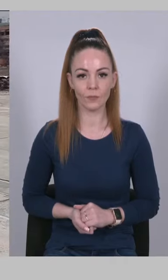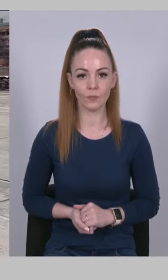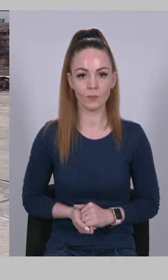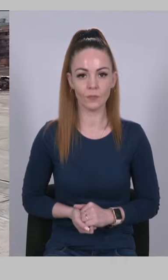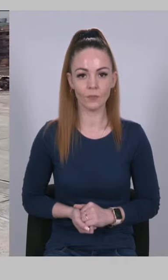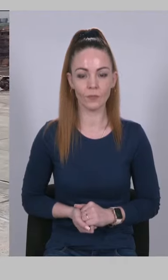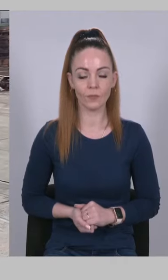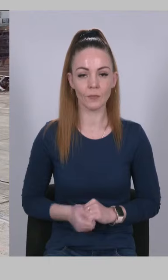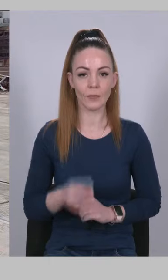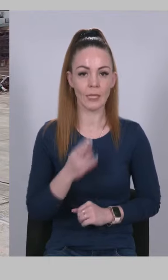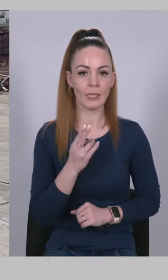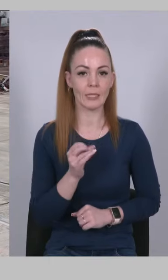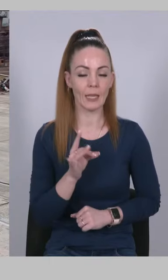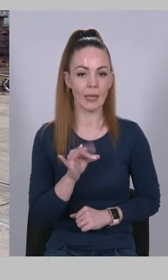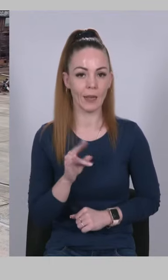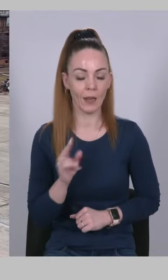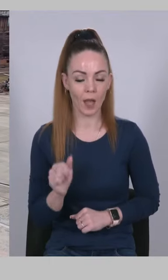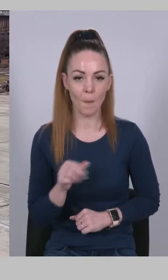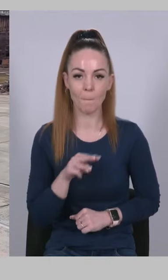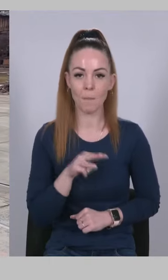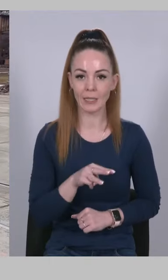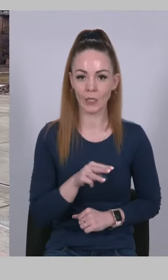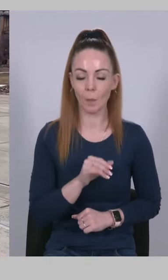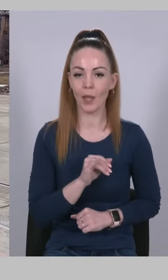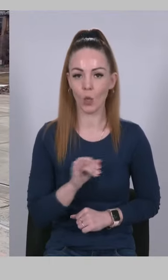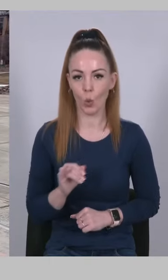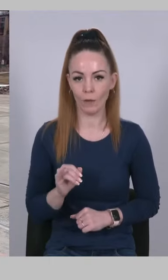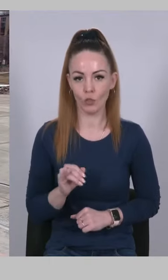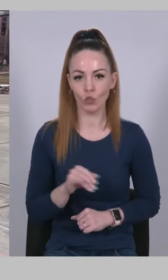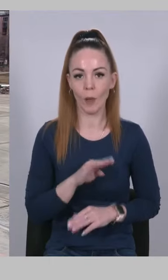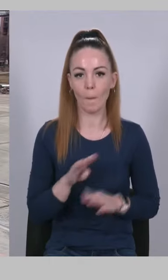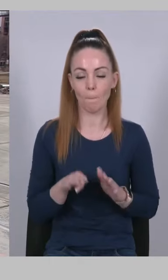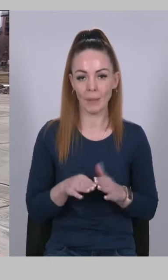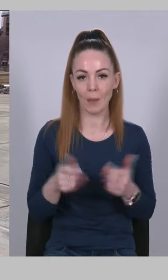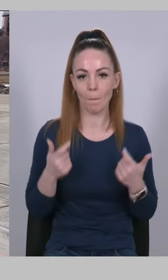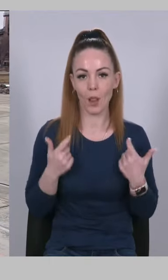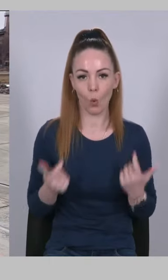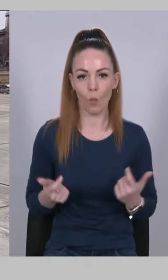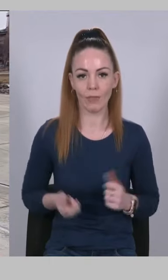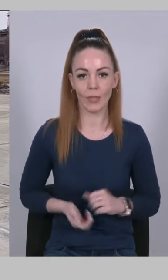Целіка Максима Ігоровича, підполковника.